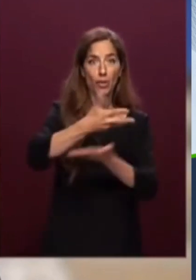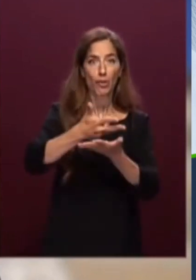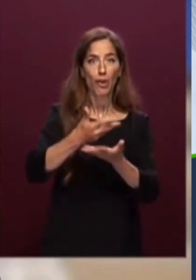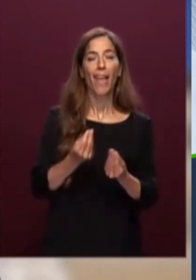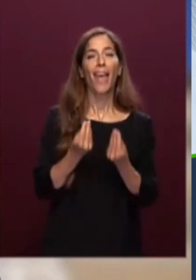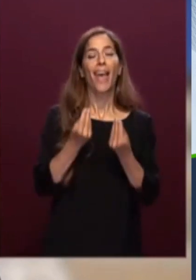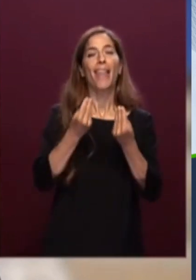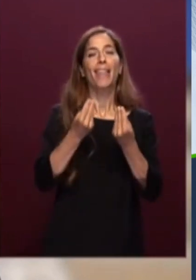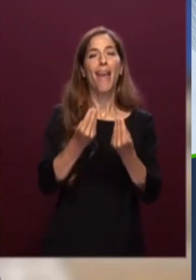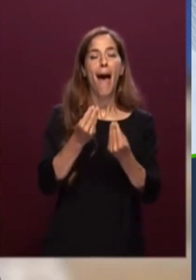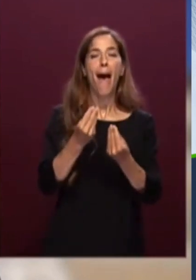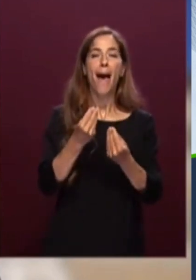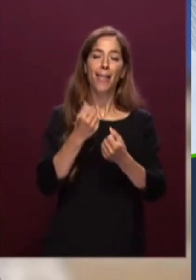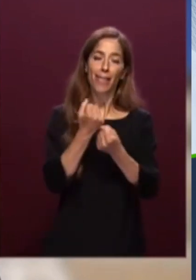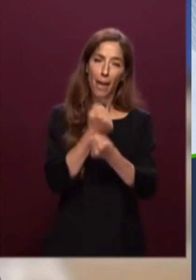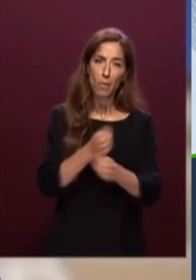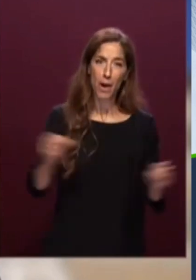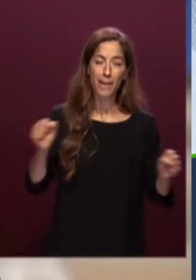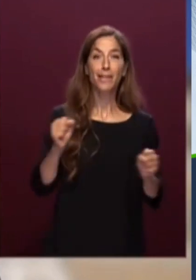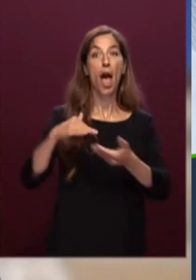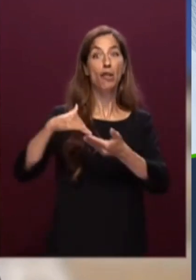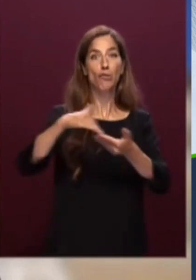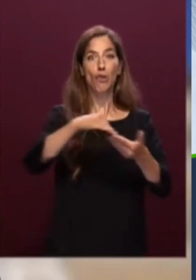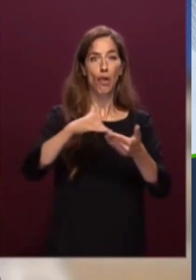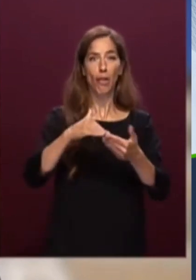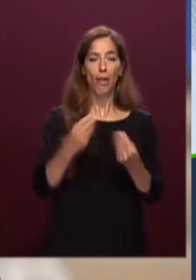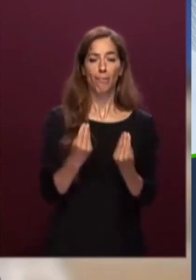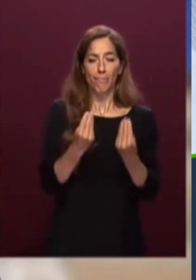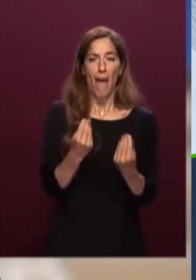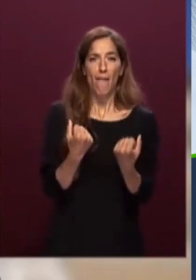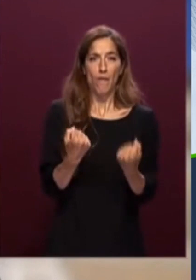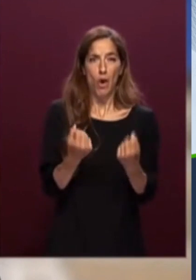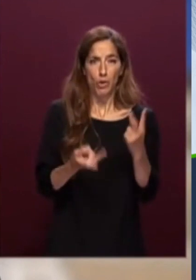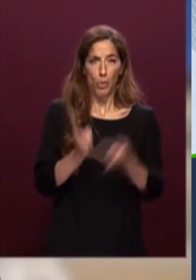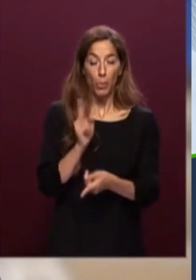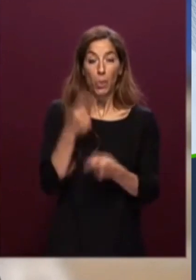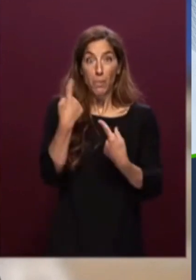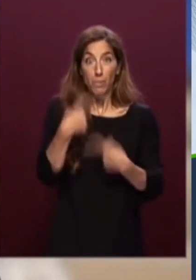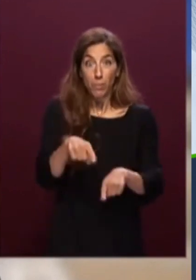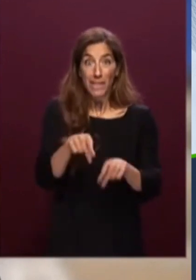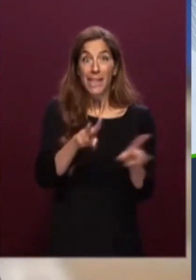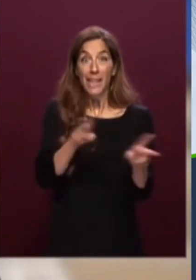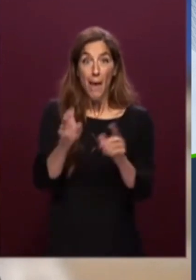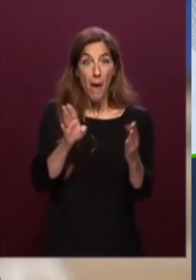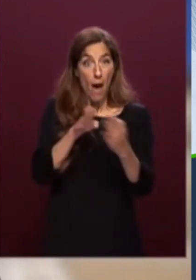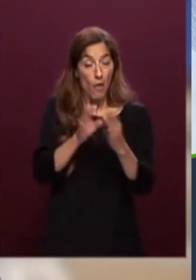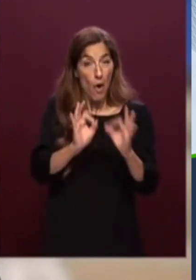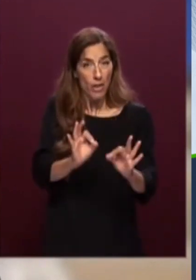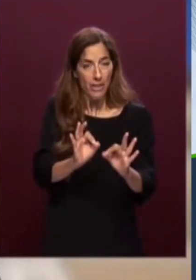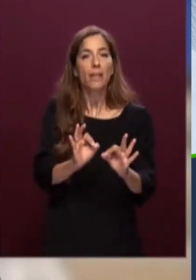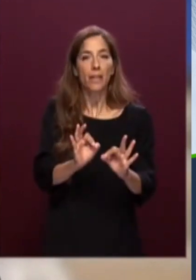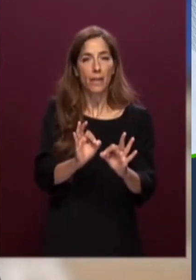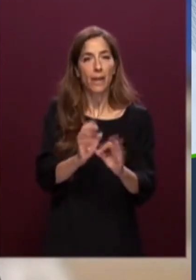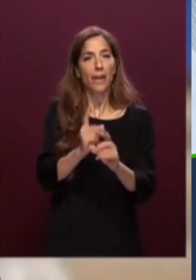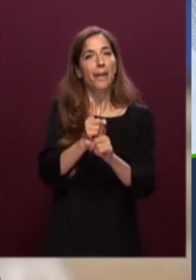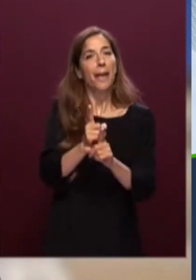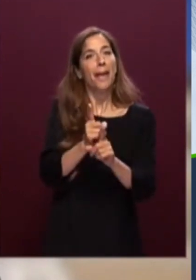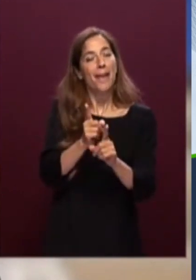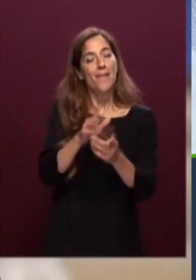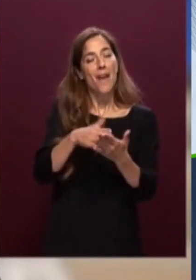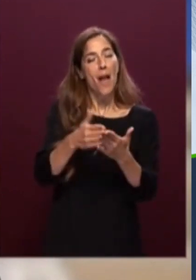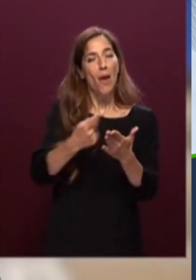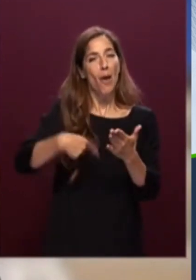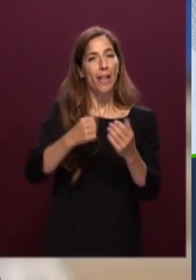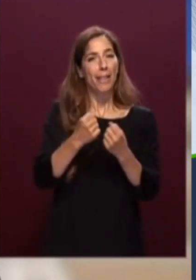risposte che saranno date a questi temi dipenderà la qualità della nostra democrazia dobbiamo rispondere all'appello del